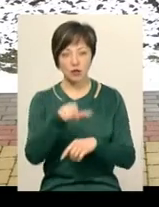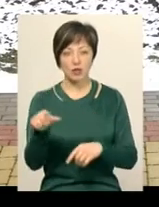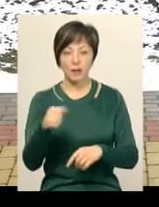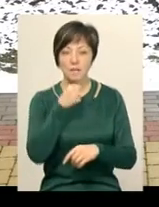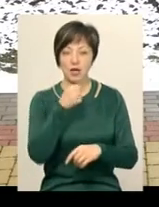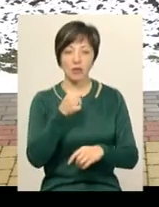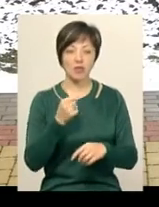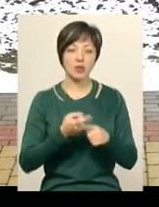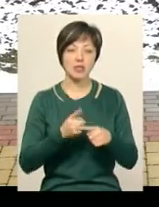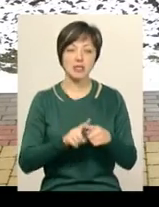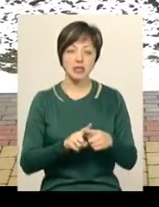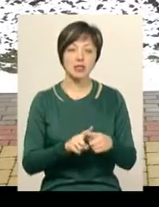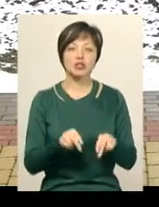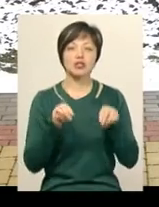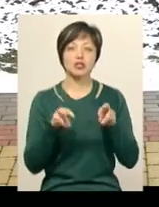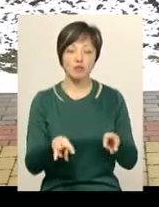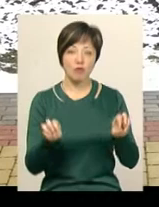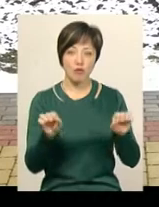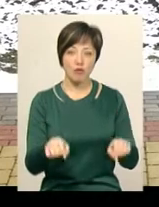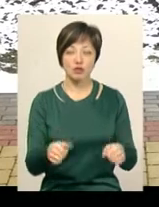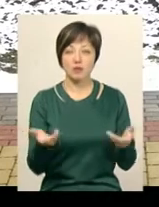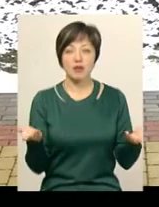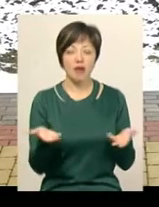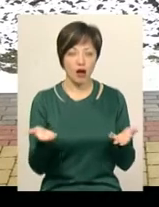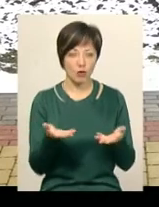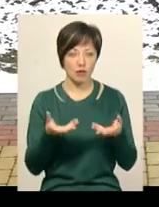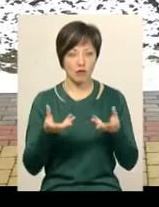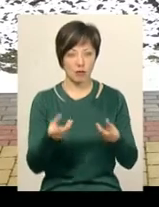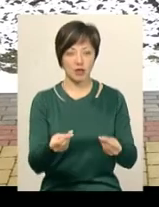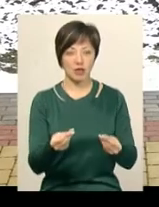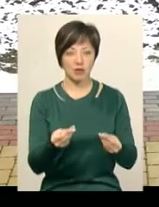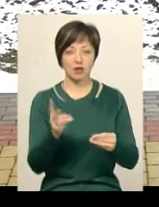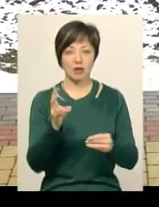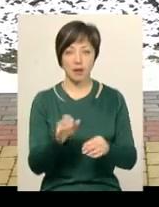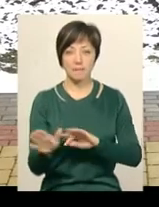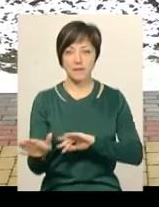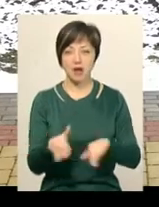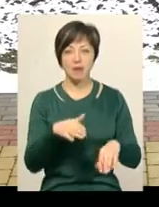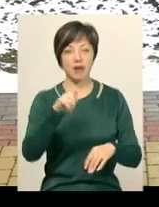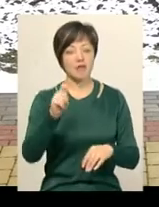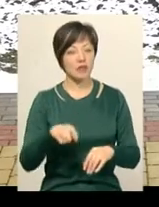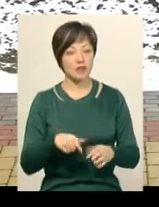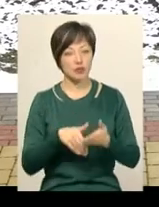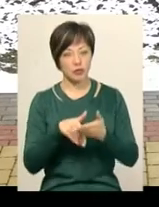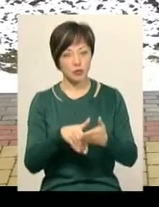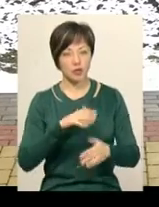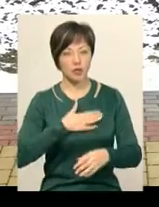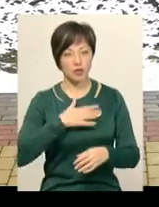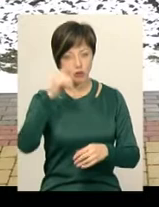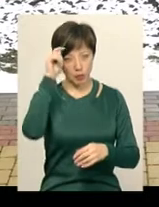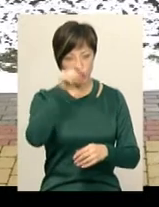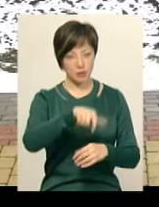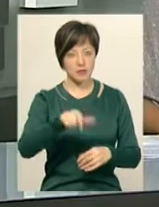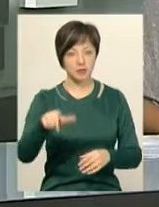мікрофони, і це те, чим ми можемо хоча б якось вплинути на перебіг війни і на те, щоб допомогти нашим хлопцям.